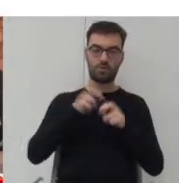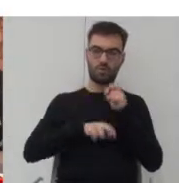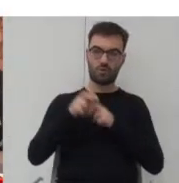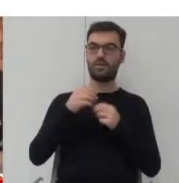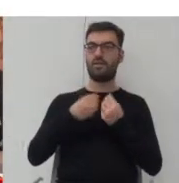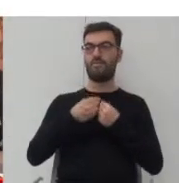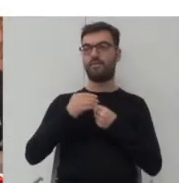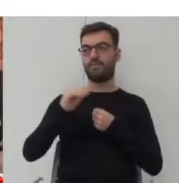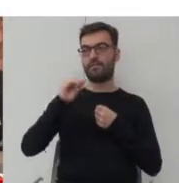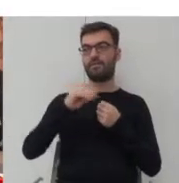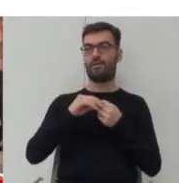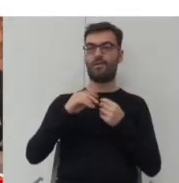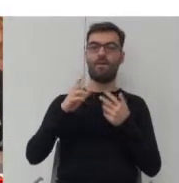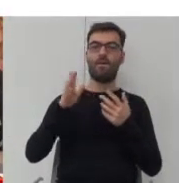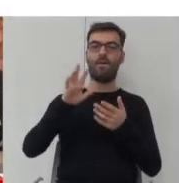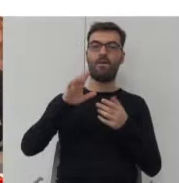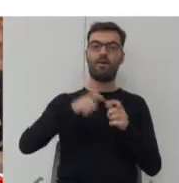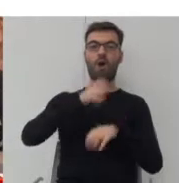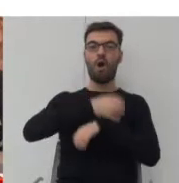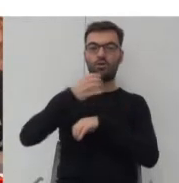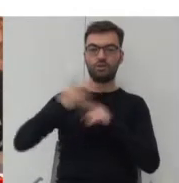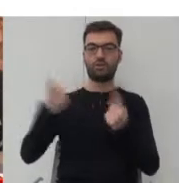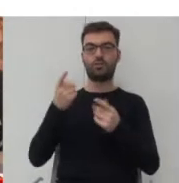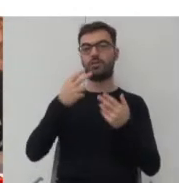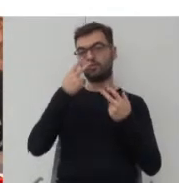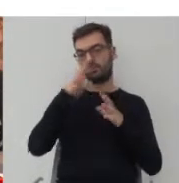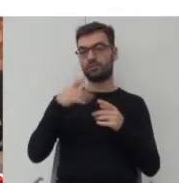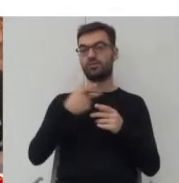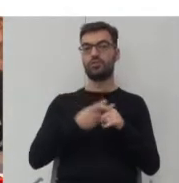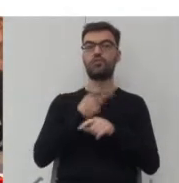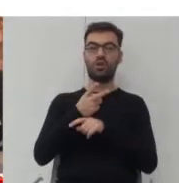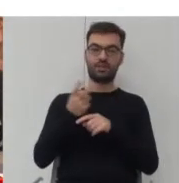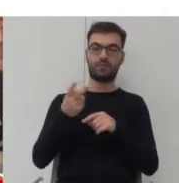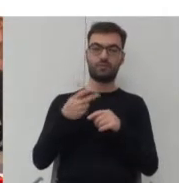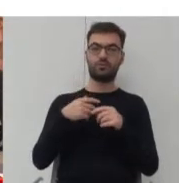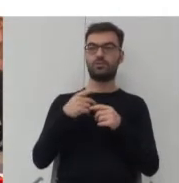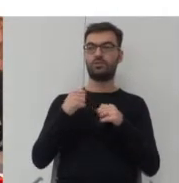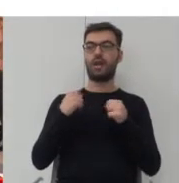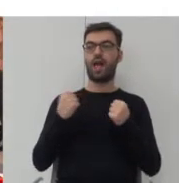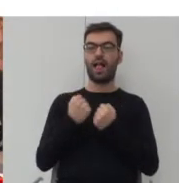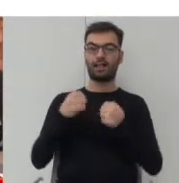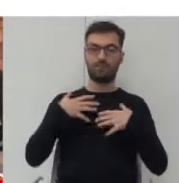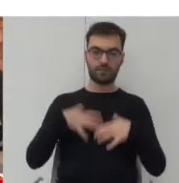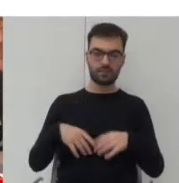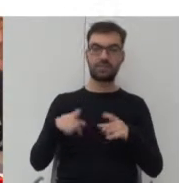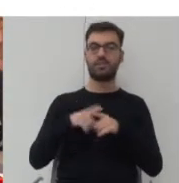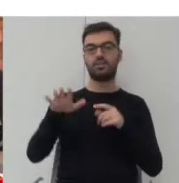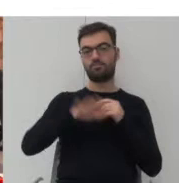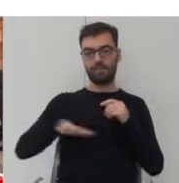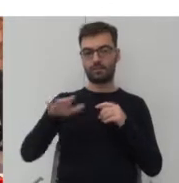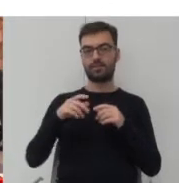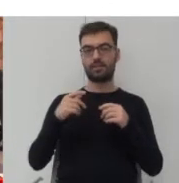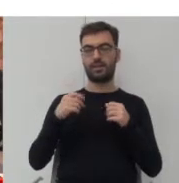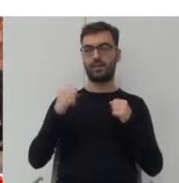więcej właśnie osiedli reklamuje się poprzez dostępność tej aktywności fizycznej i terenów rekreacyjnych wokół.